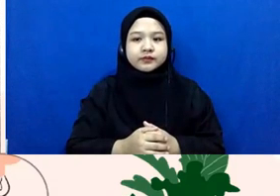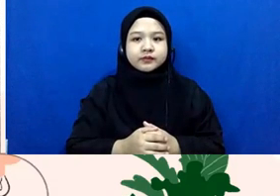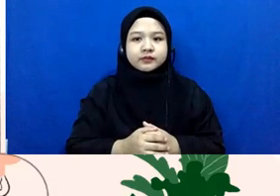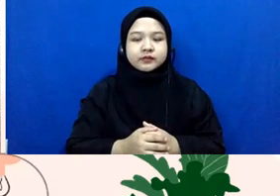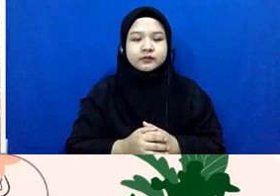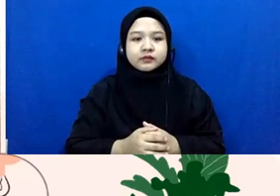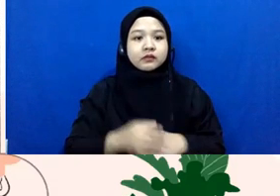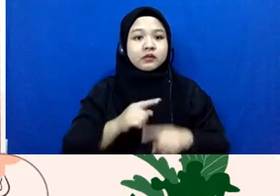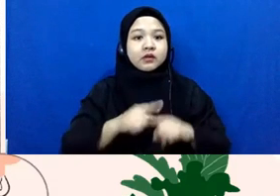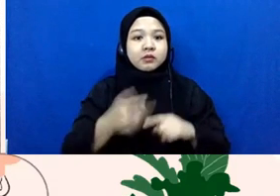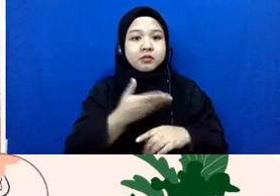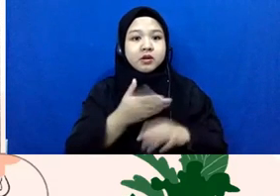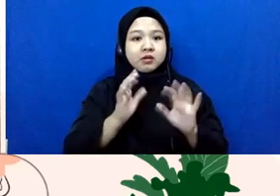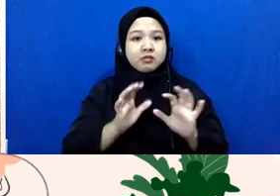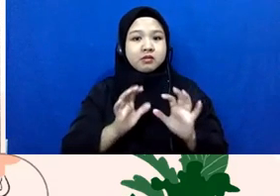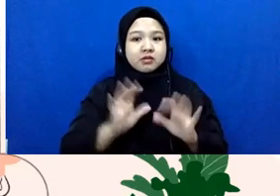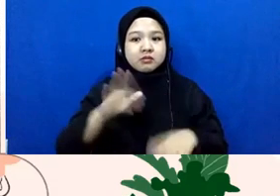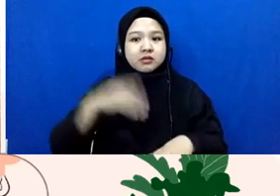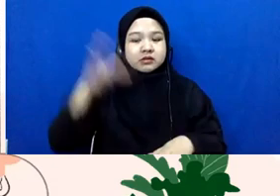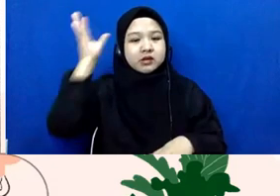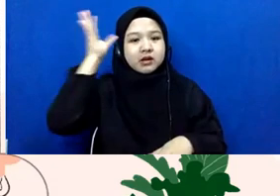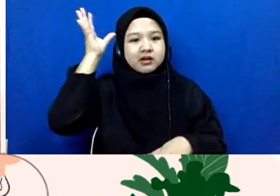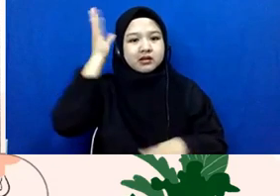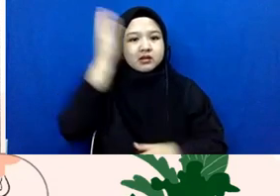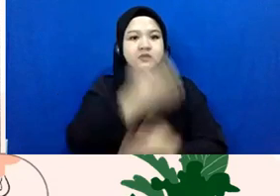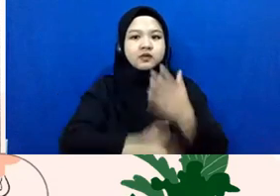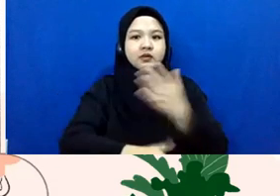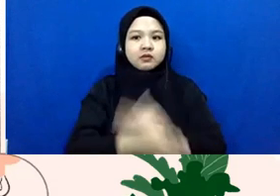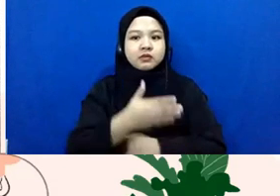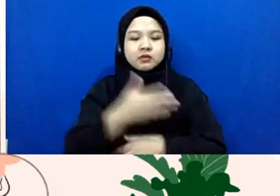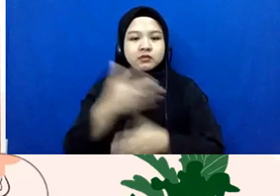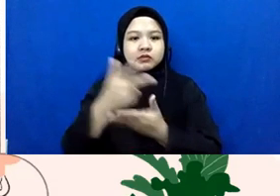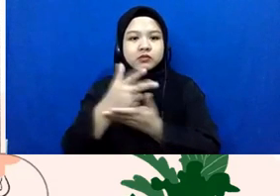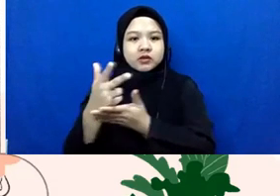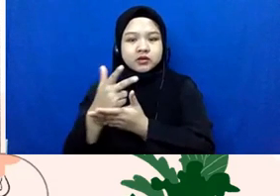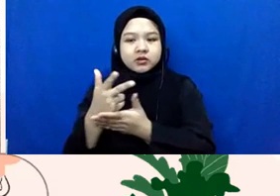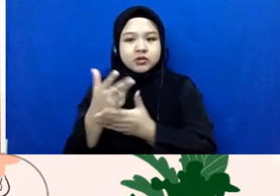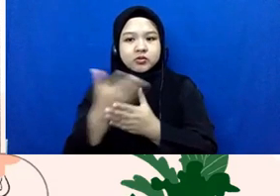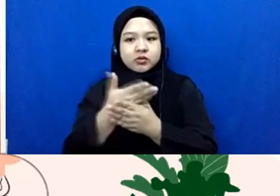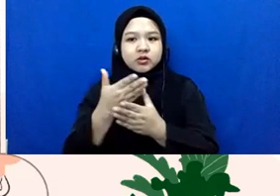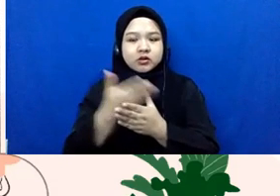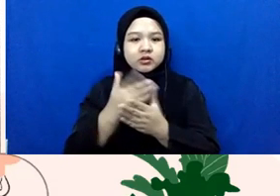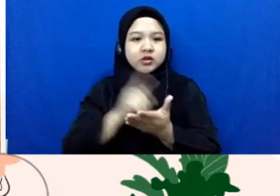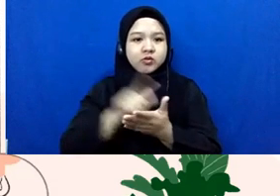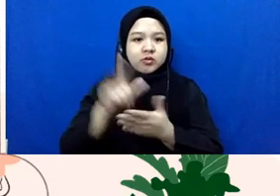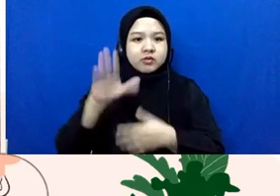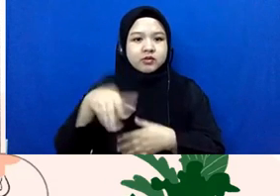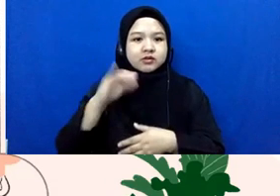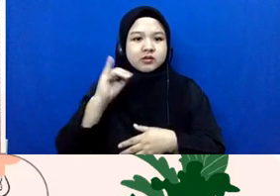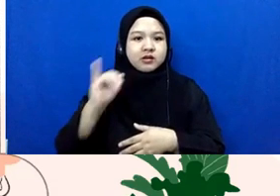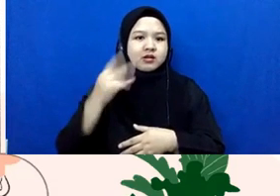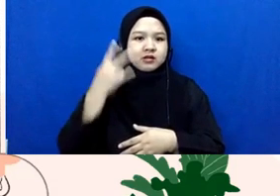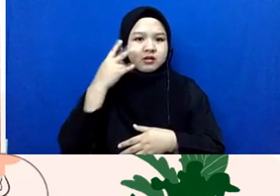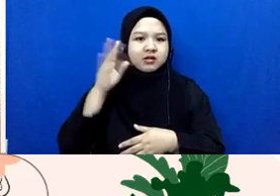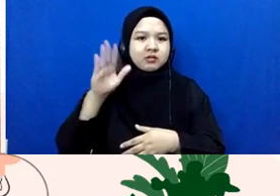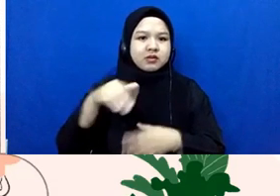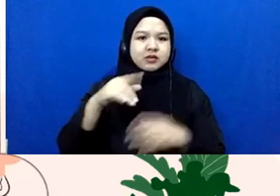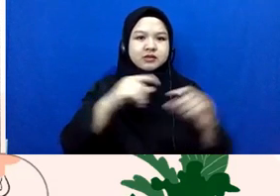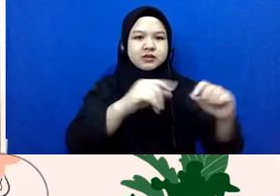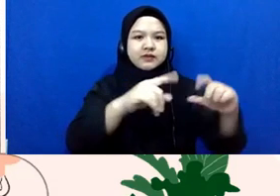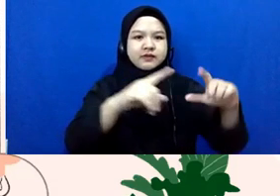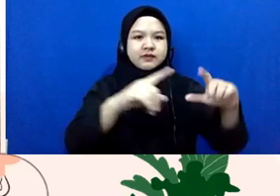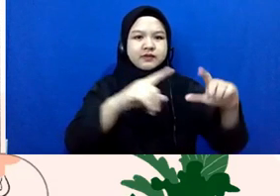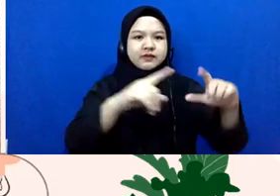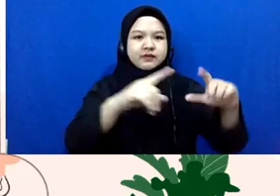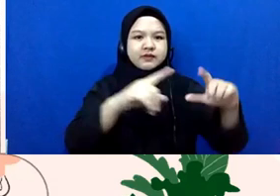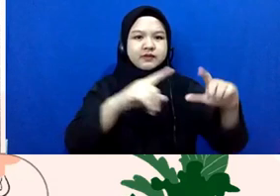kebanyakan mereka masih awam dengan difabel sehingga mereka meliputi dokumentasi dan laporan yang masih salah bakal terkembang framing seperti